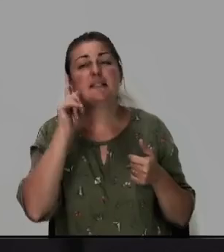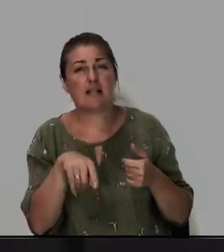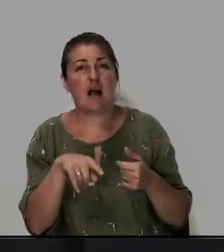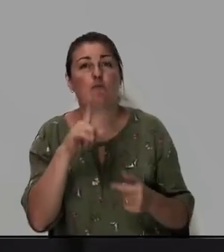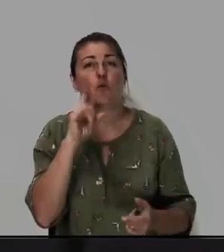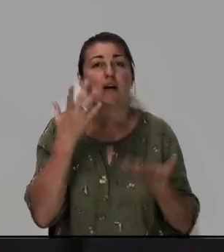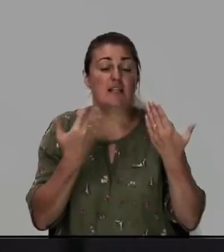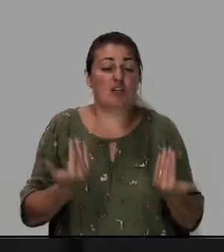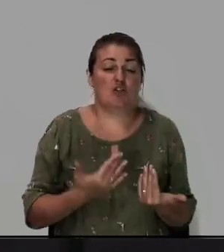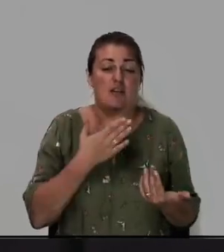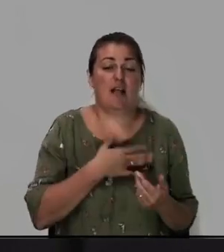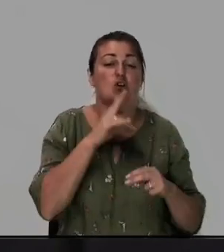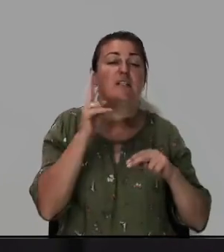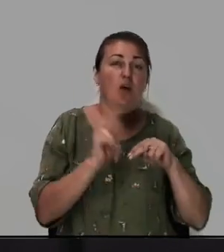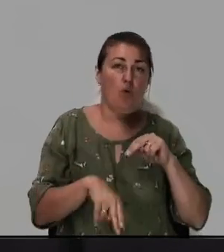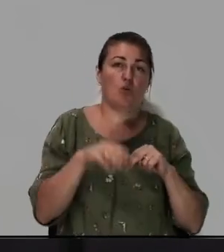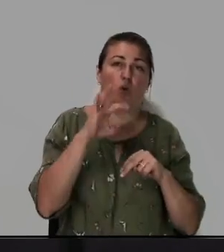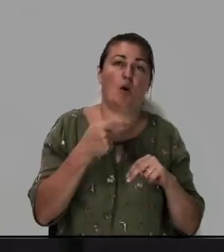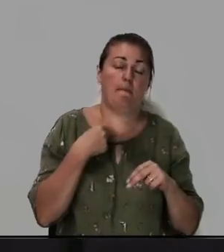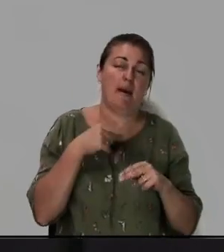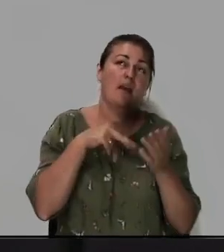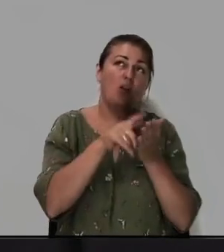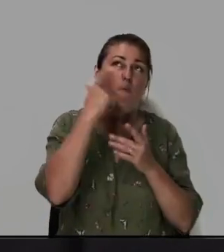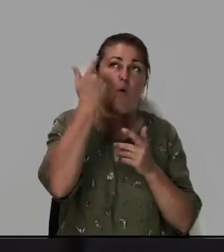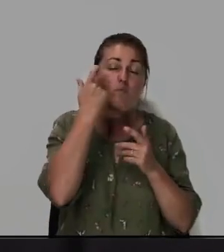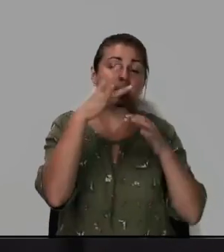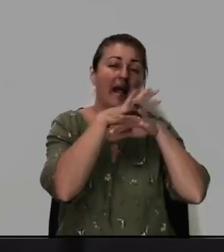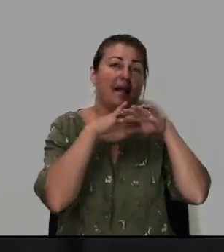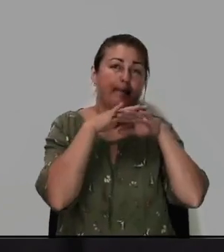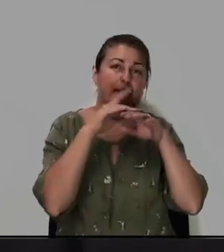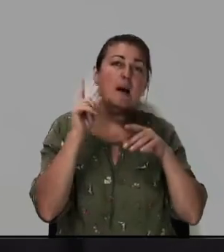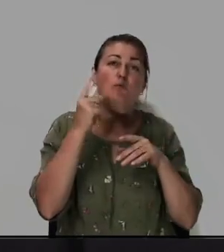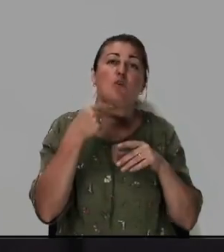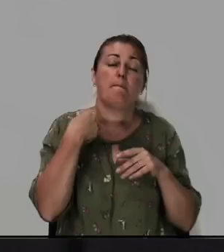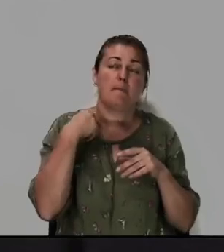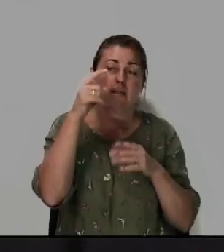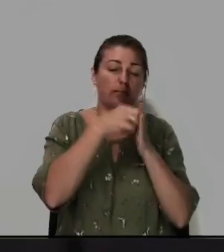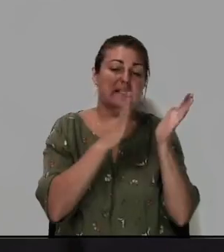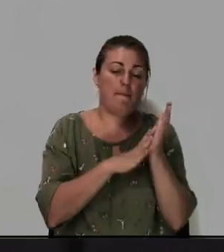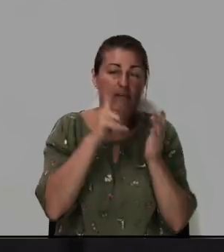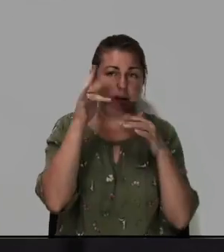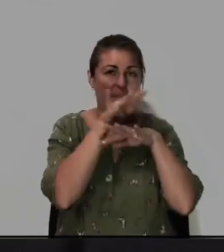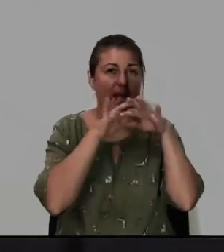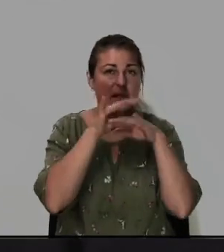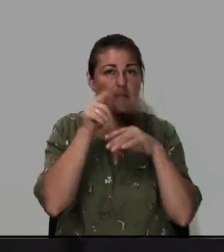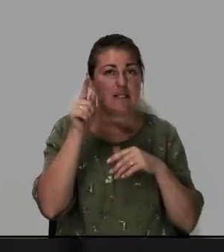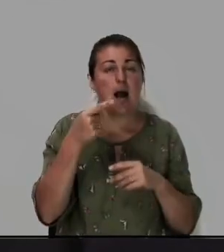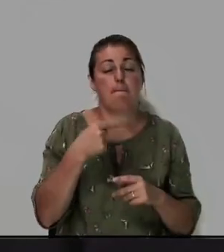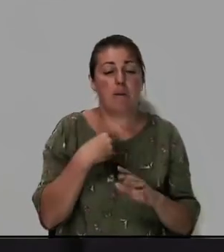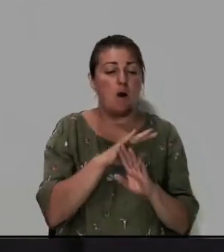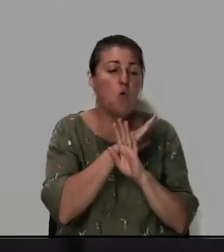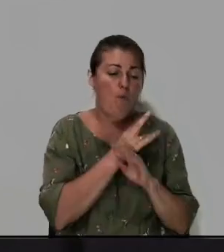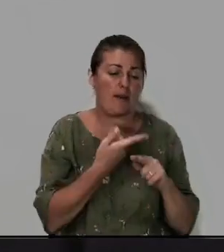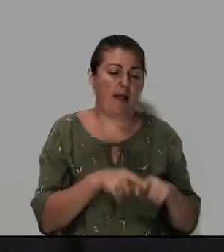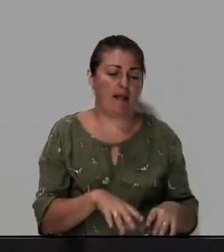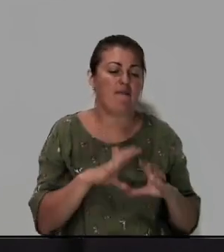если жизнь наша закончится то мы идем господу на небесах потому что мы записаны уже в небесах мы умерли для этого